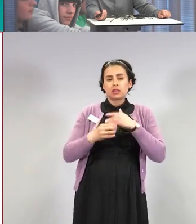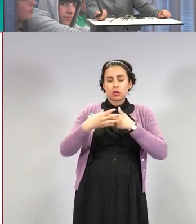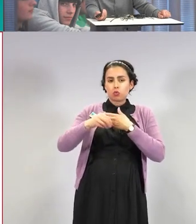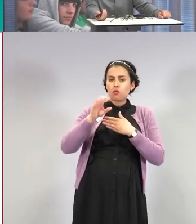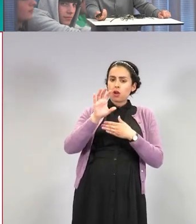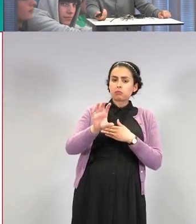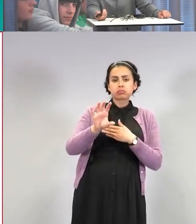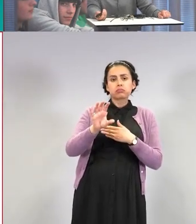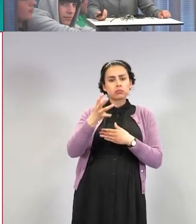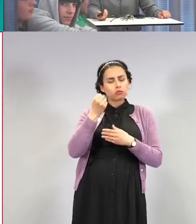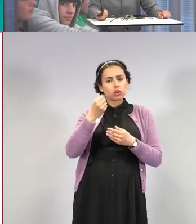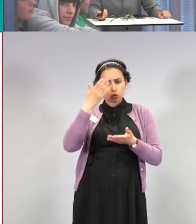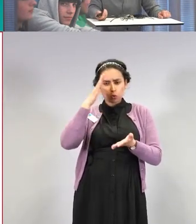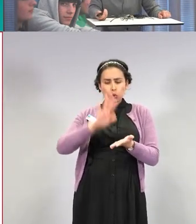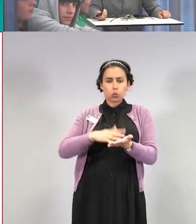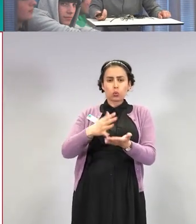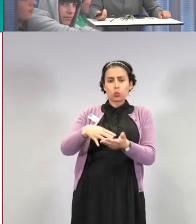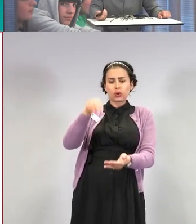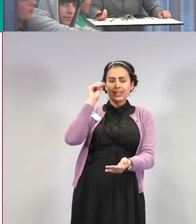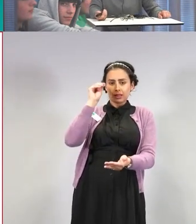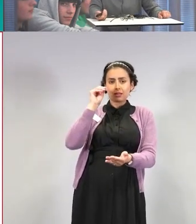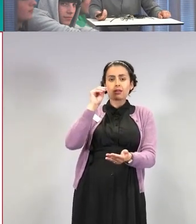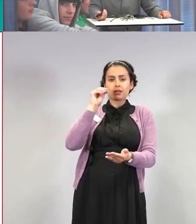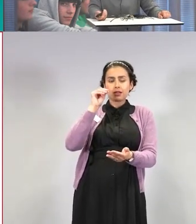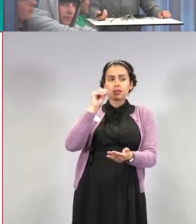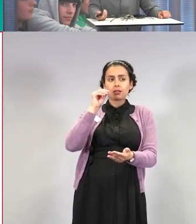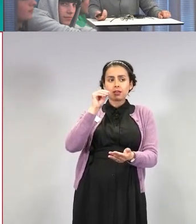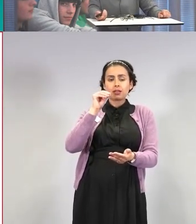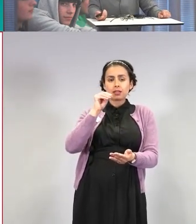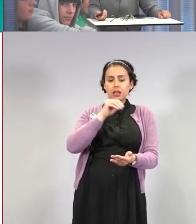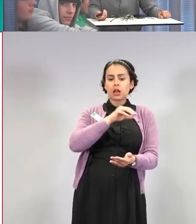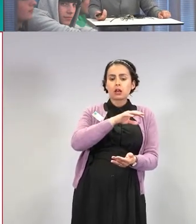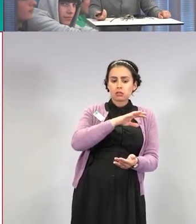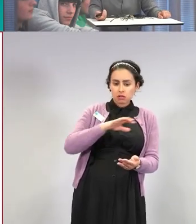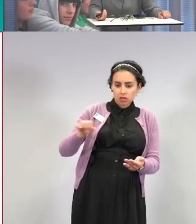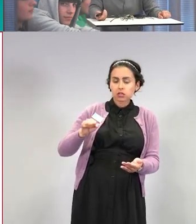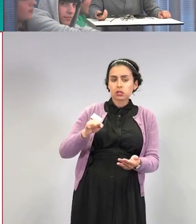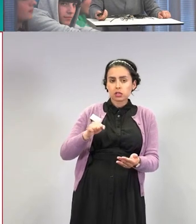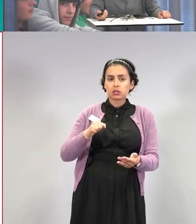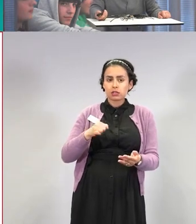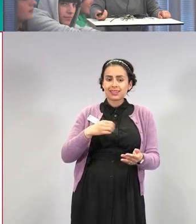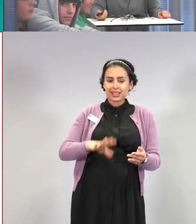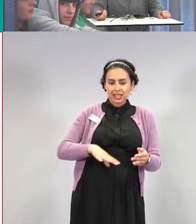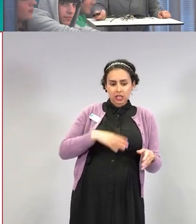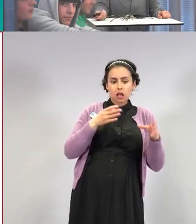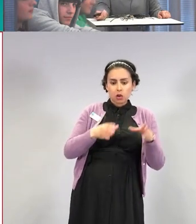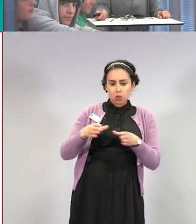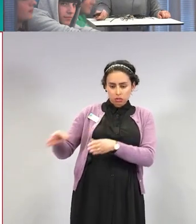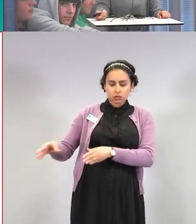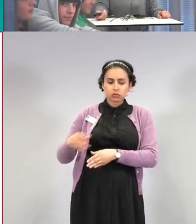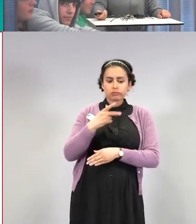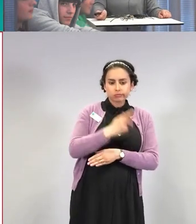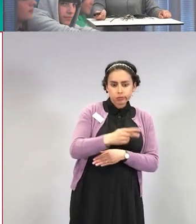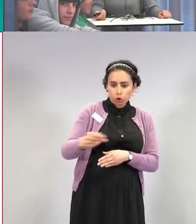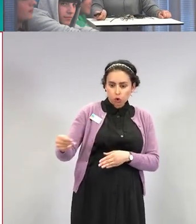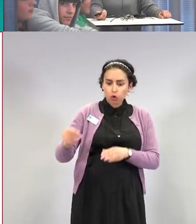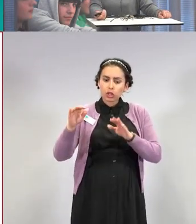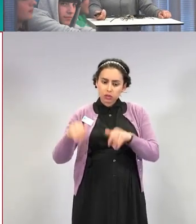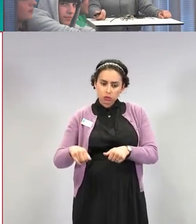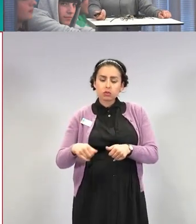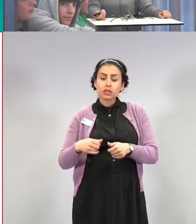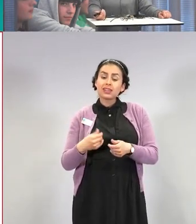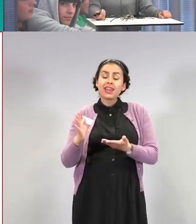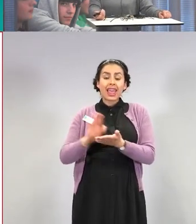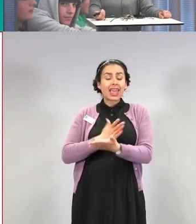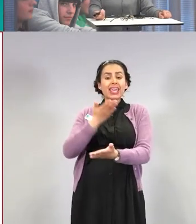että kaikki nämä rokotettavat ikäluokat ovat oikeastaan heinäkuun loppuun